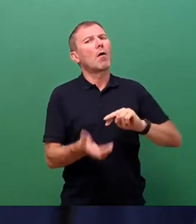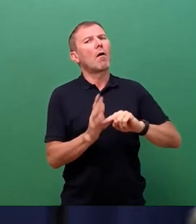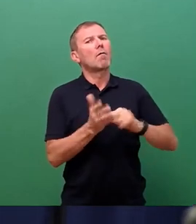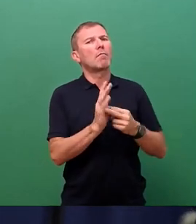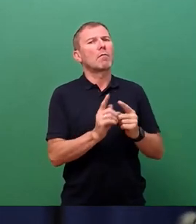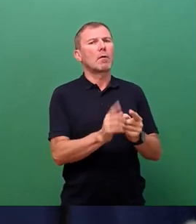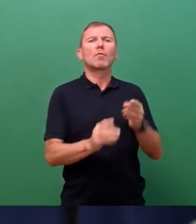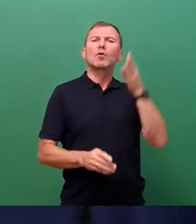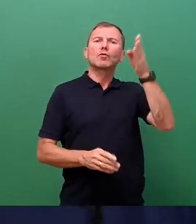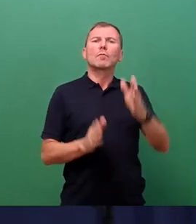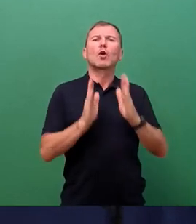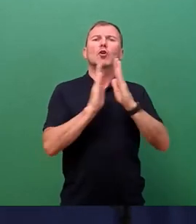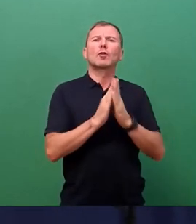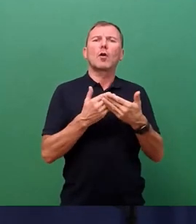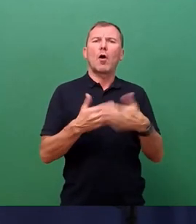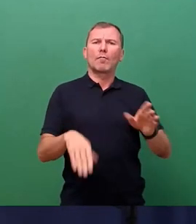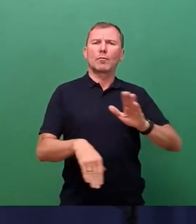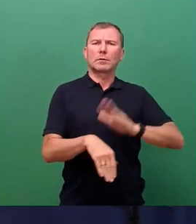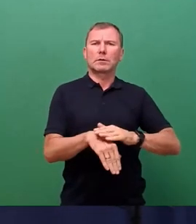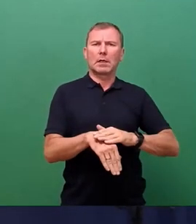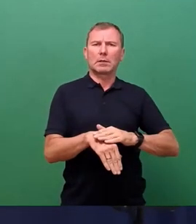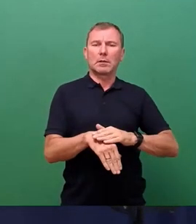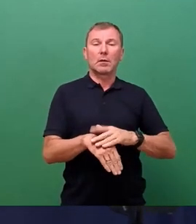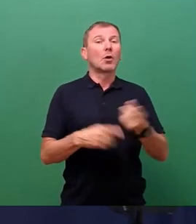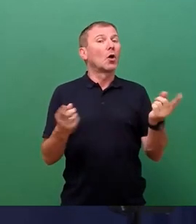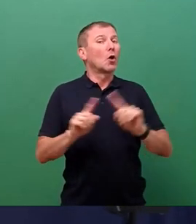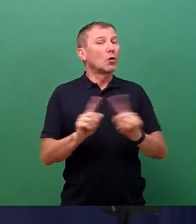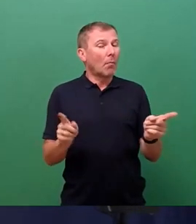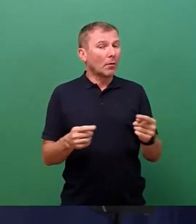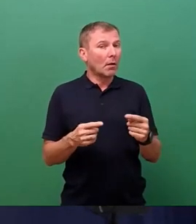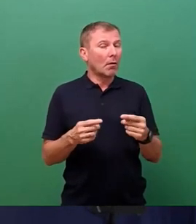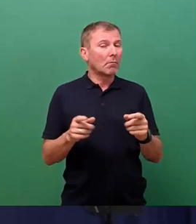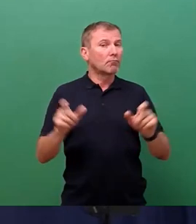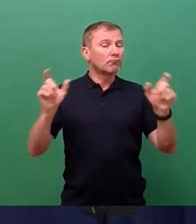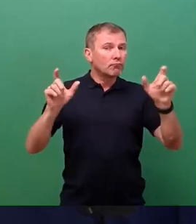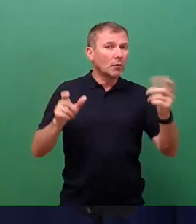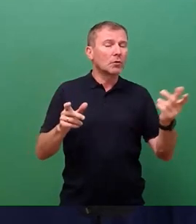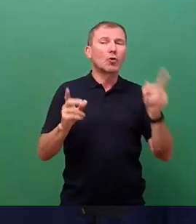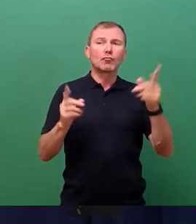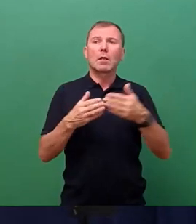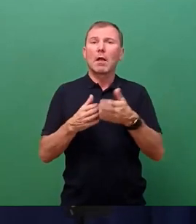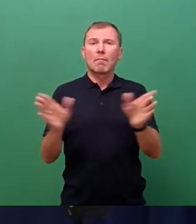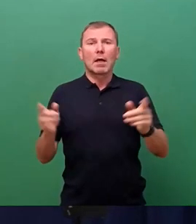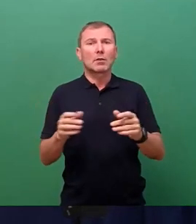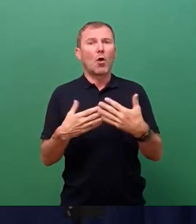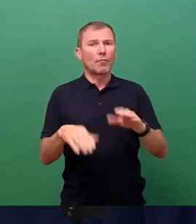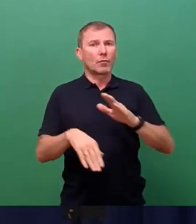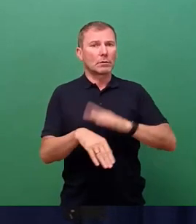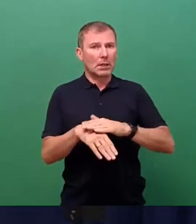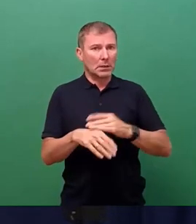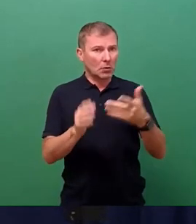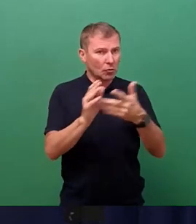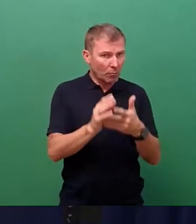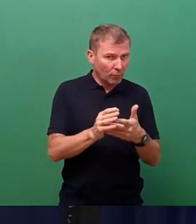Sonntagsöffnungszeiten, sprich sollen andere Anlässe für stadtweite Sonntagsöffnungszeiten geprüft werden oder soll an dem